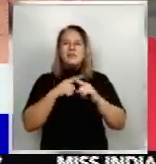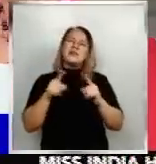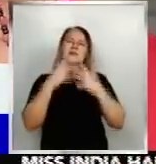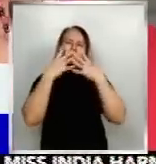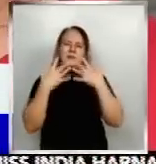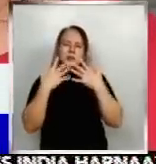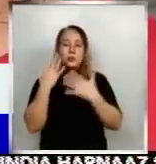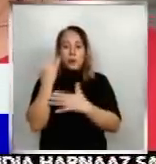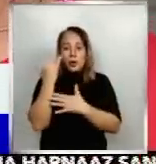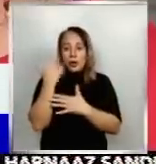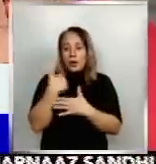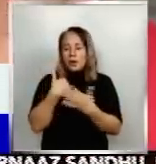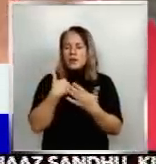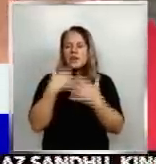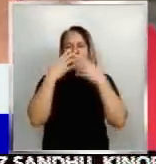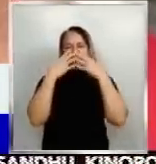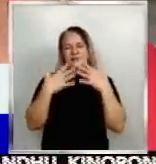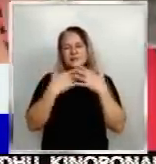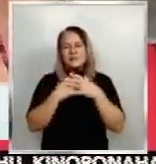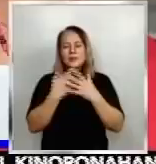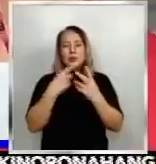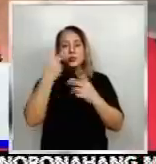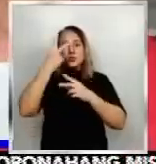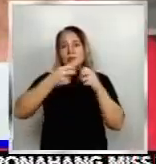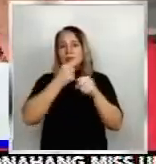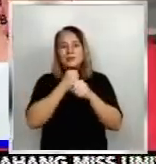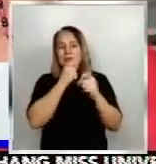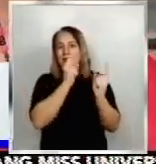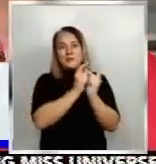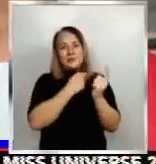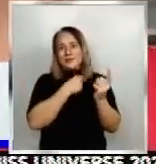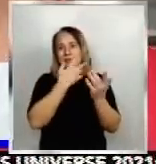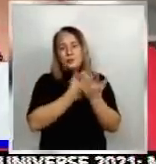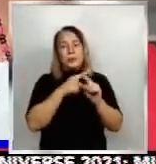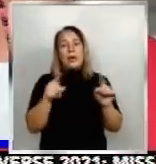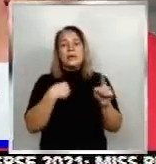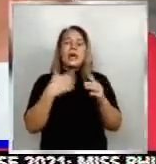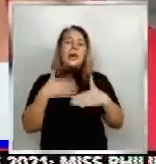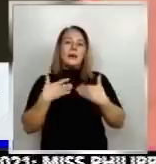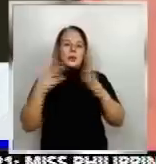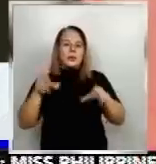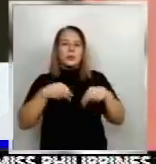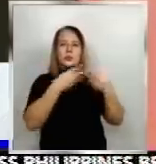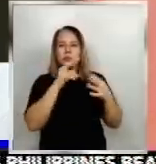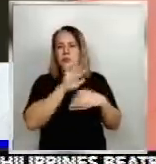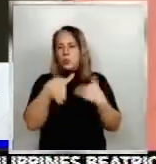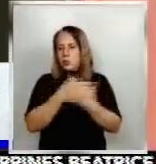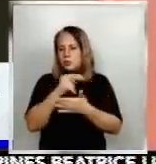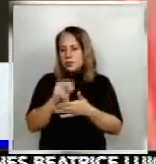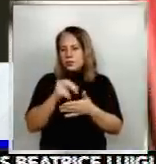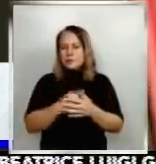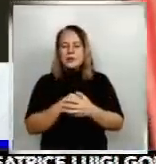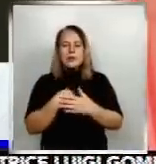Malungkot kasi dalawang taon ko po siyang hindi makikita pero masaya kasi may bibigay ko lahat ng mga pangangailangan niya. Iyak daw nang